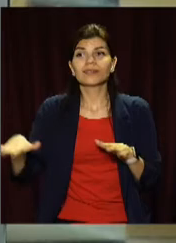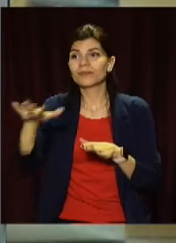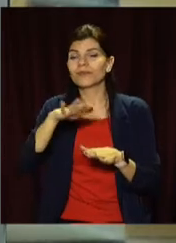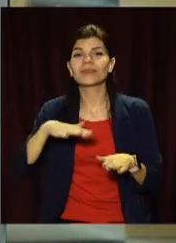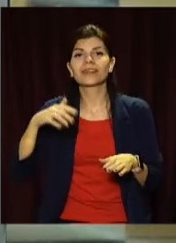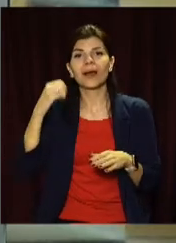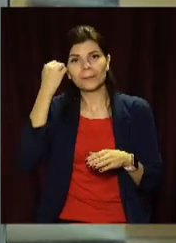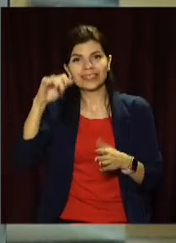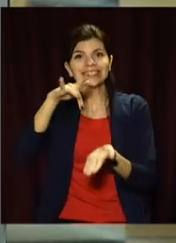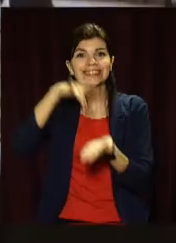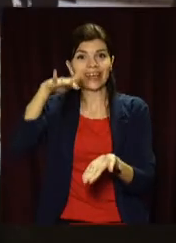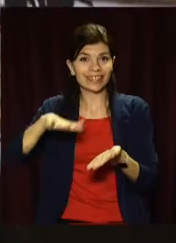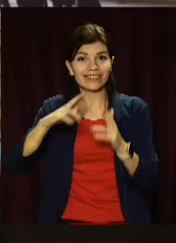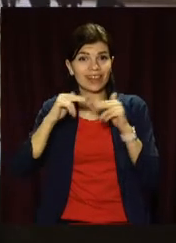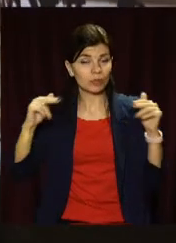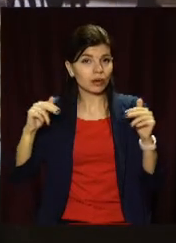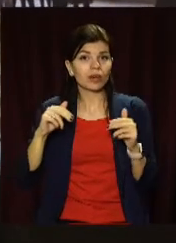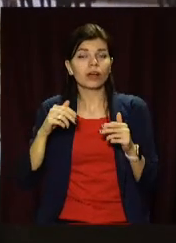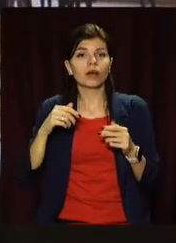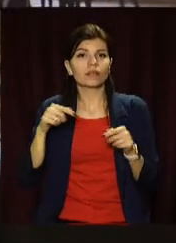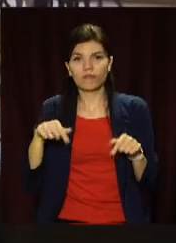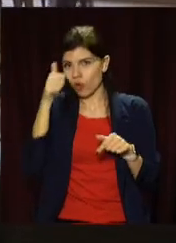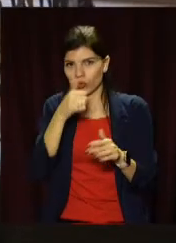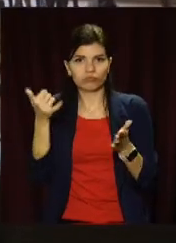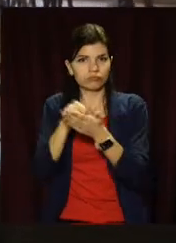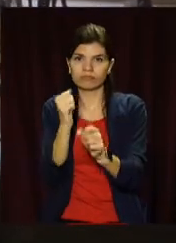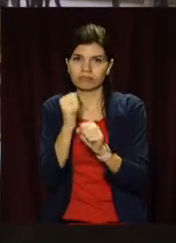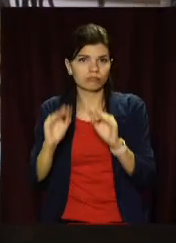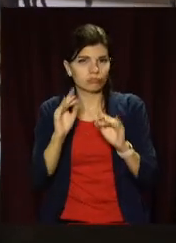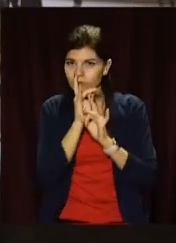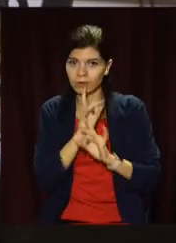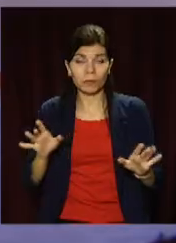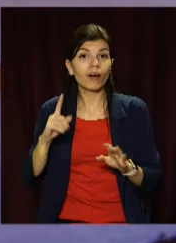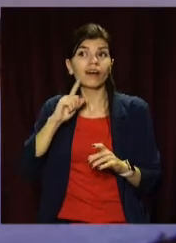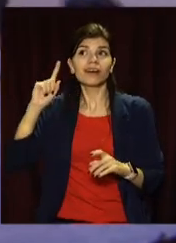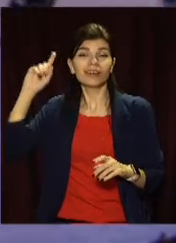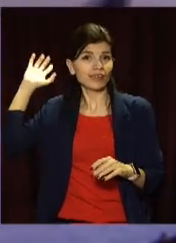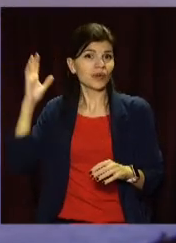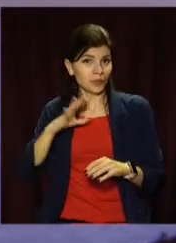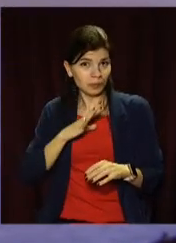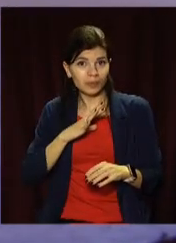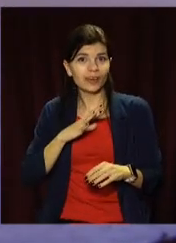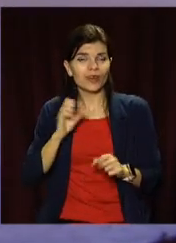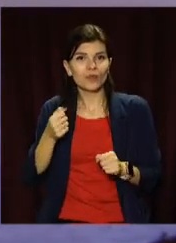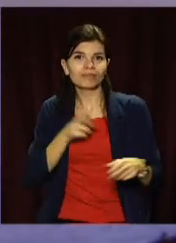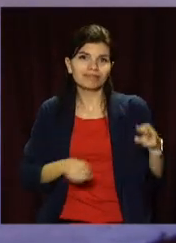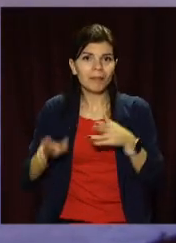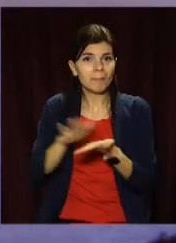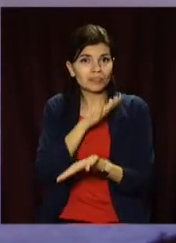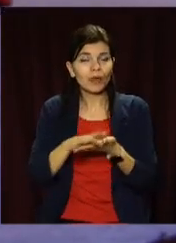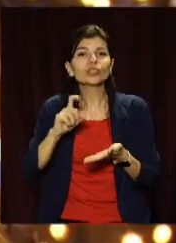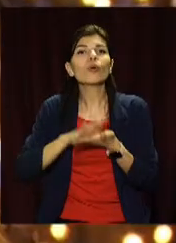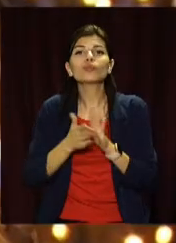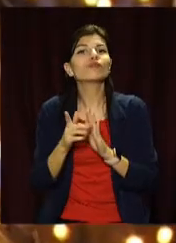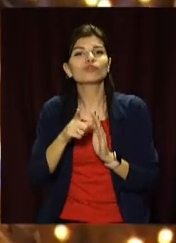Героїв Майдану у Дніпрі цього року вирішили не встановлювати. Впродовж останніх кількох років всі охочі могли покататися безкоштовно, за